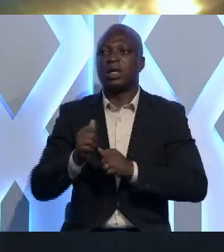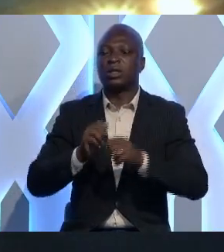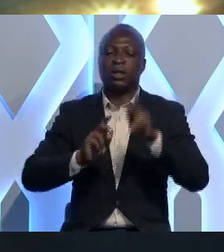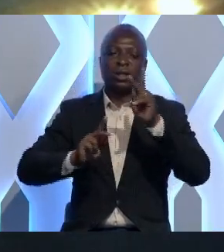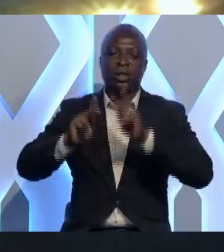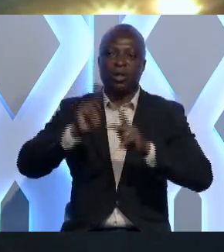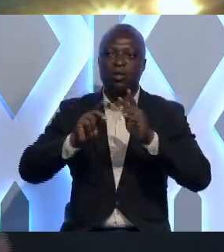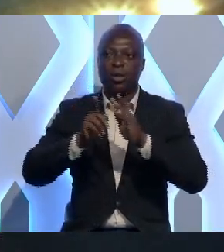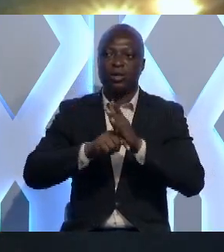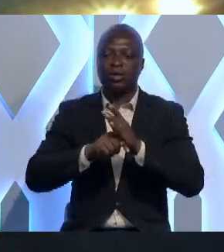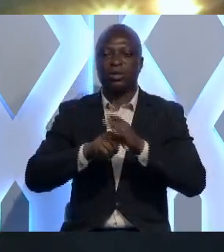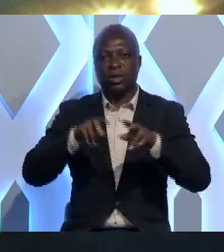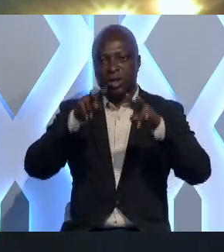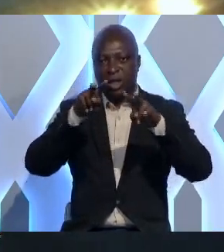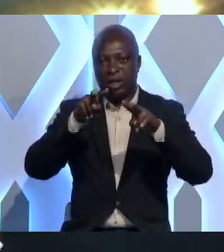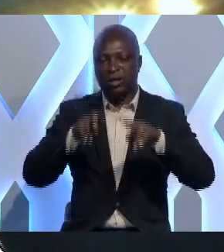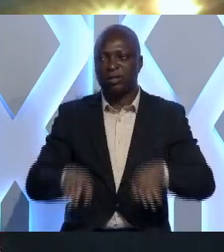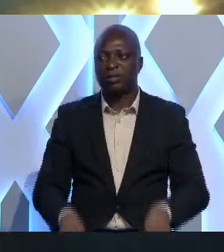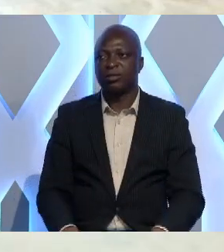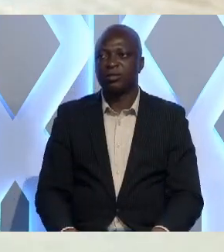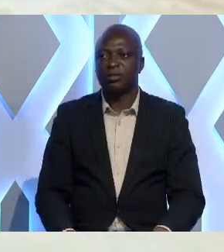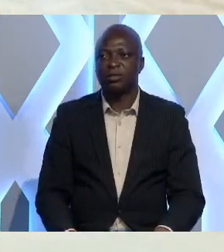populations. Désirée à l'oeil, pour des précisions.